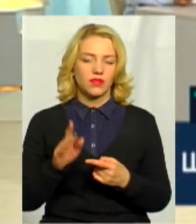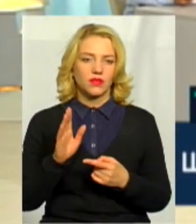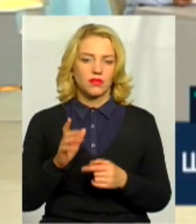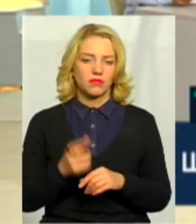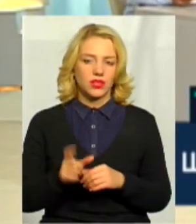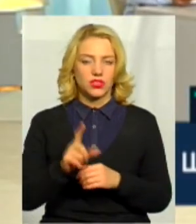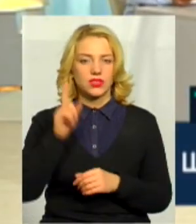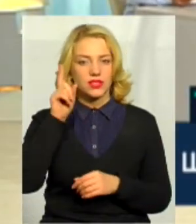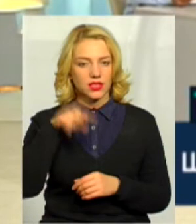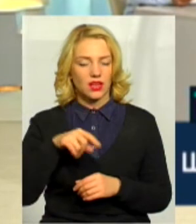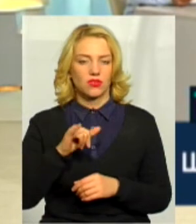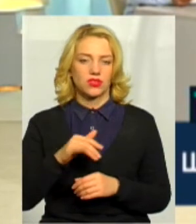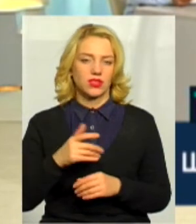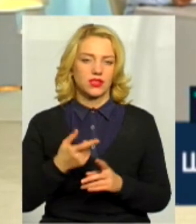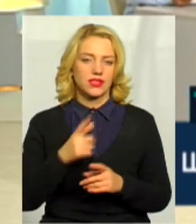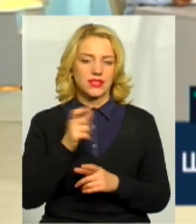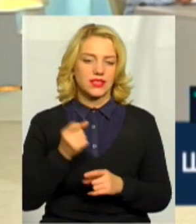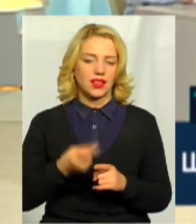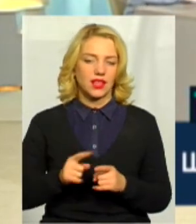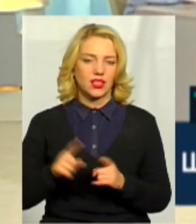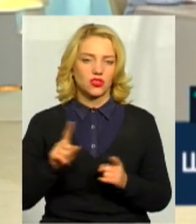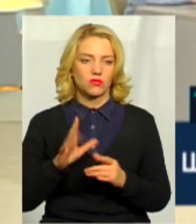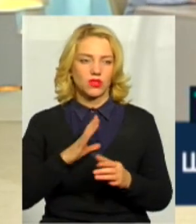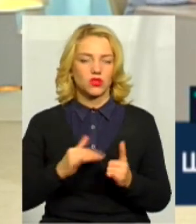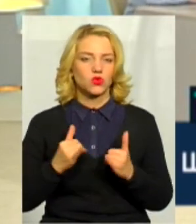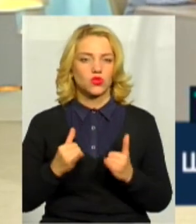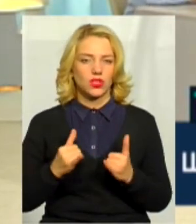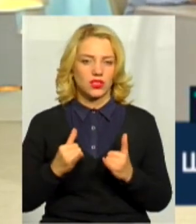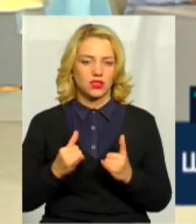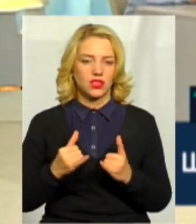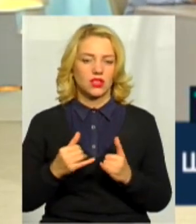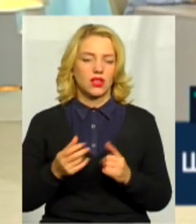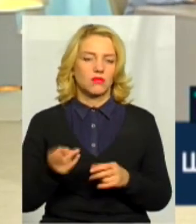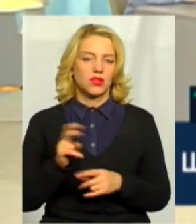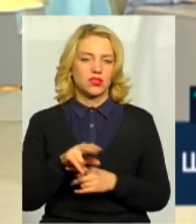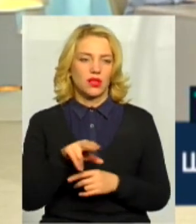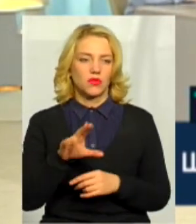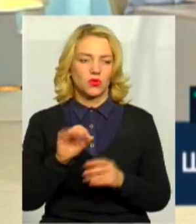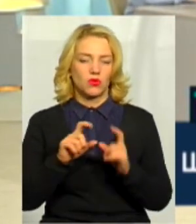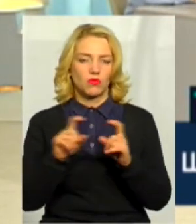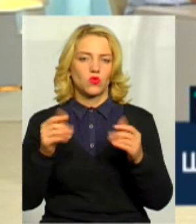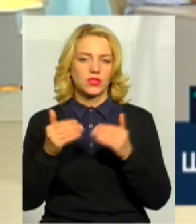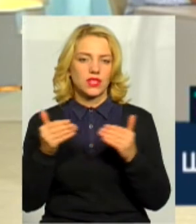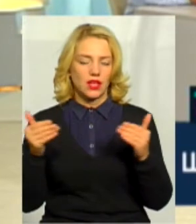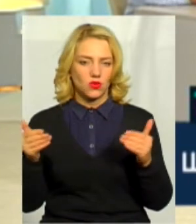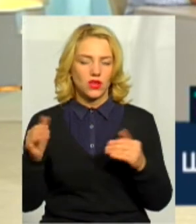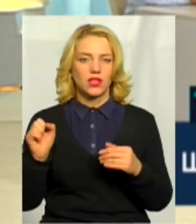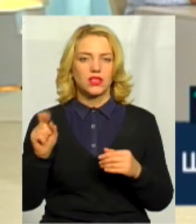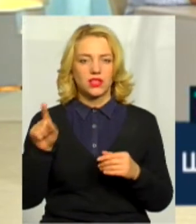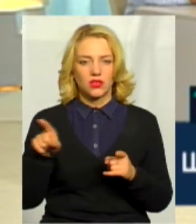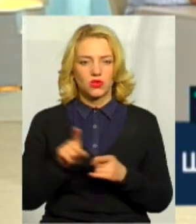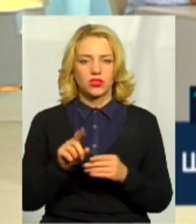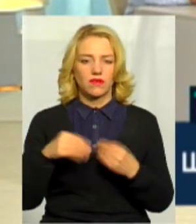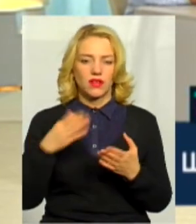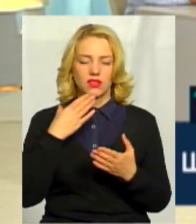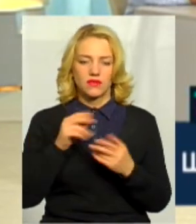знають. І вони за те, що вже якась сучасність прийшла би до музею. Ну, вони теж давали свої